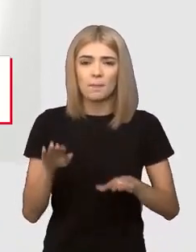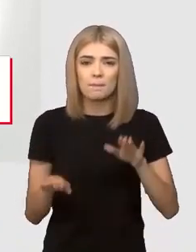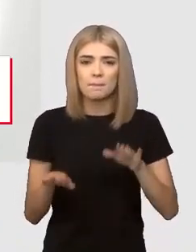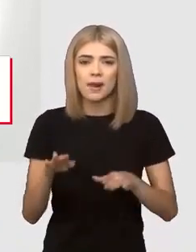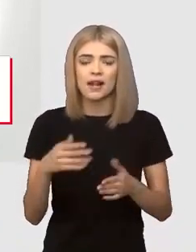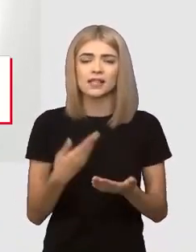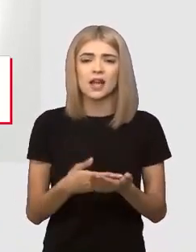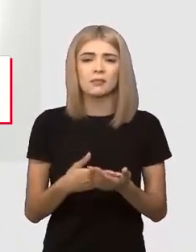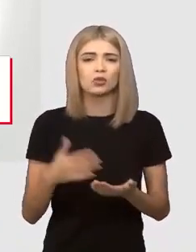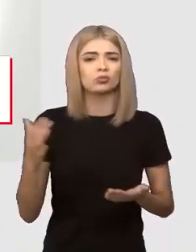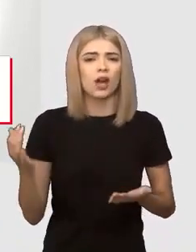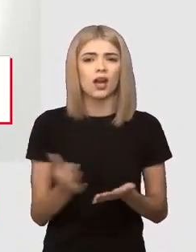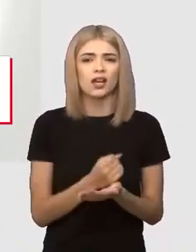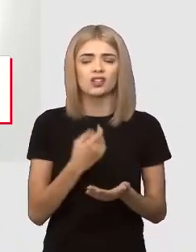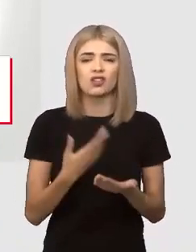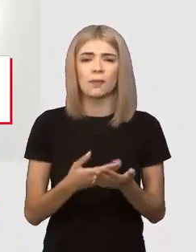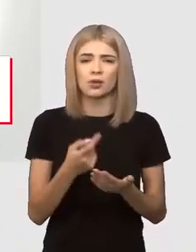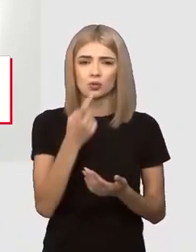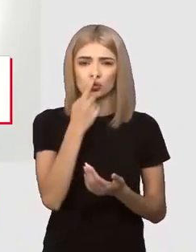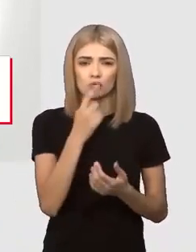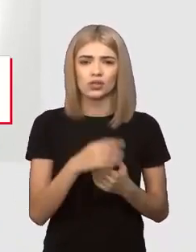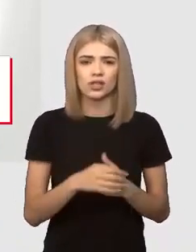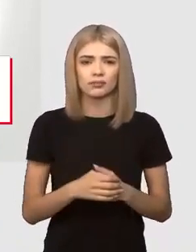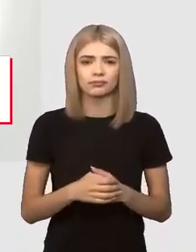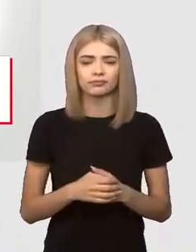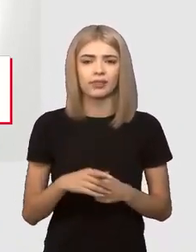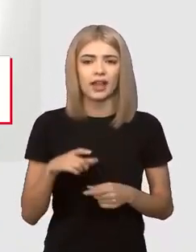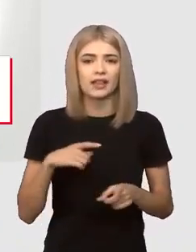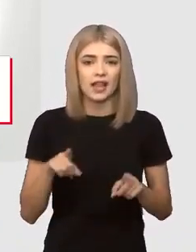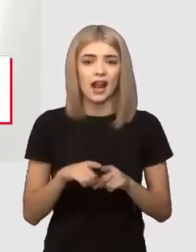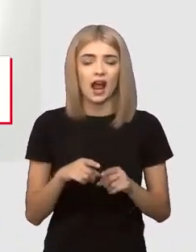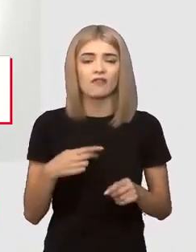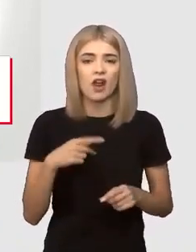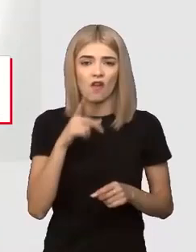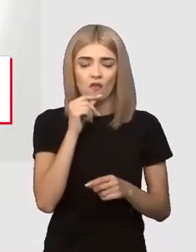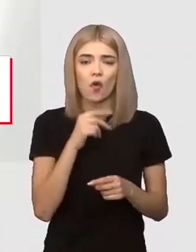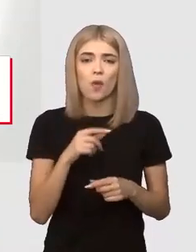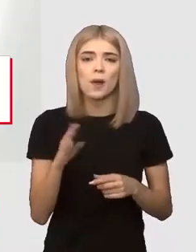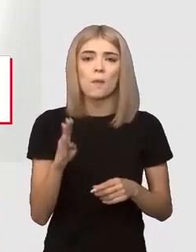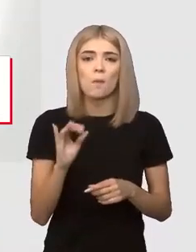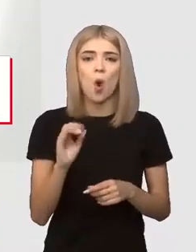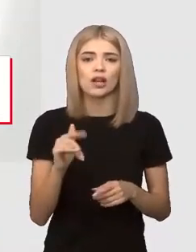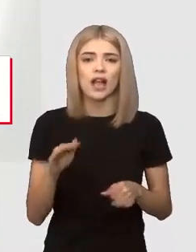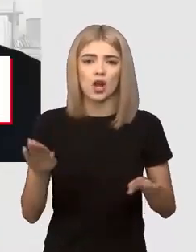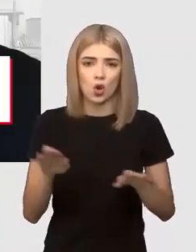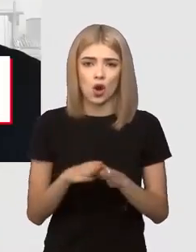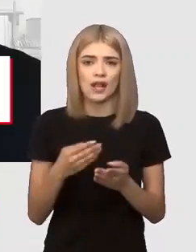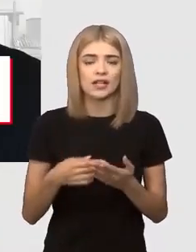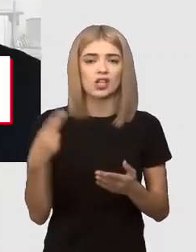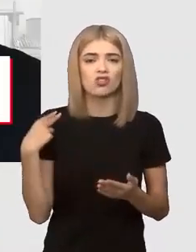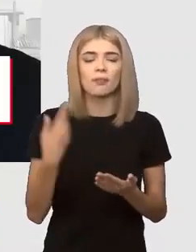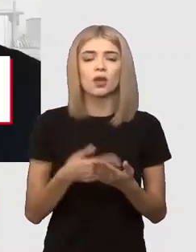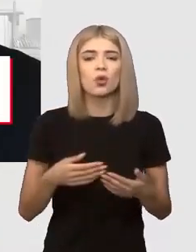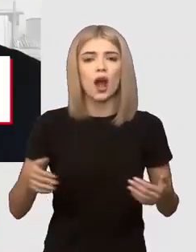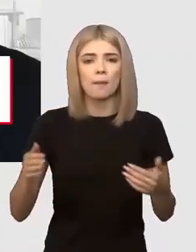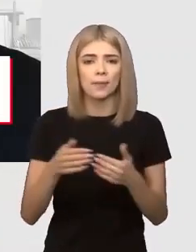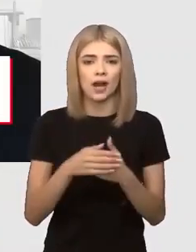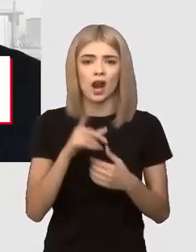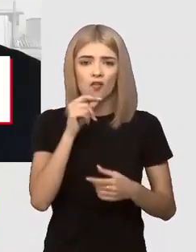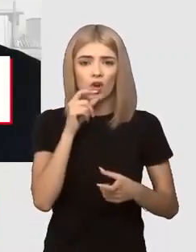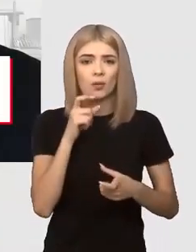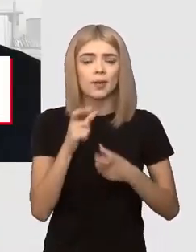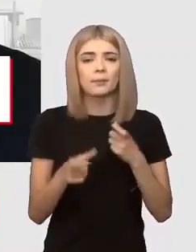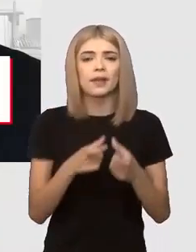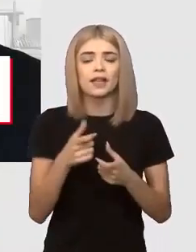evenimentelor care pot să încline balanța victoriei în dreptul Rusiei, motiv pentru care l-am invitat pe Bogdan Nicolae, editor șef la Monitorul Apărării și